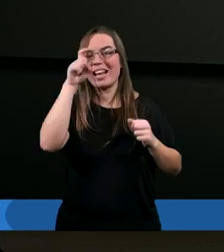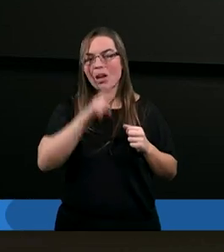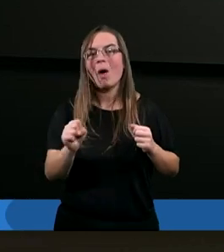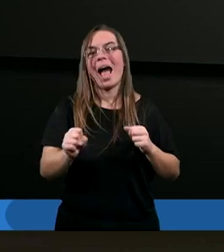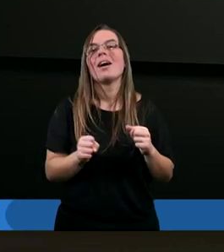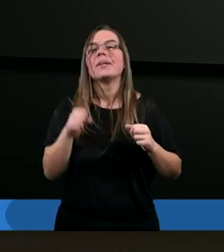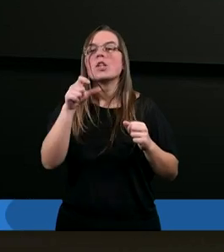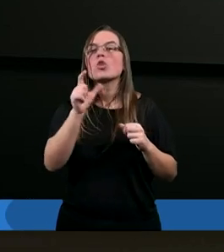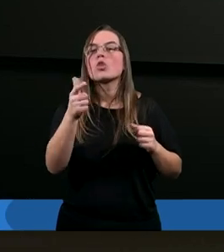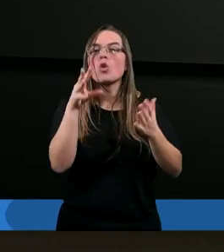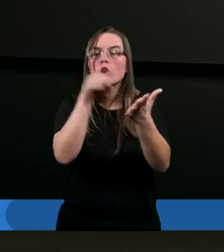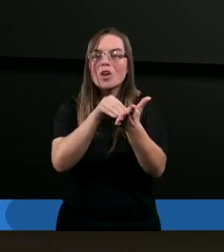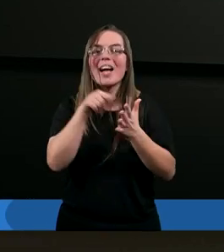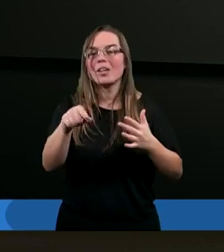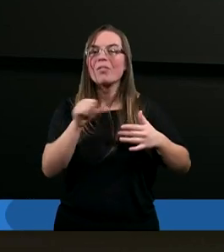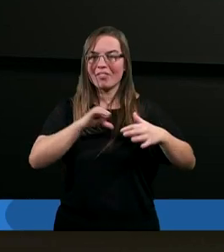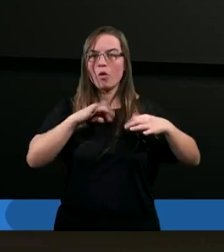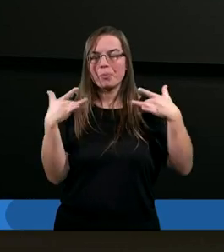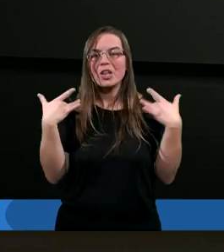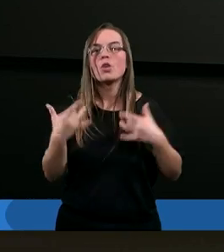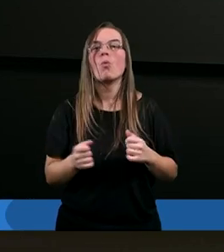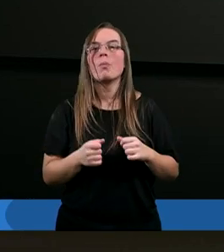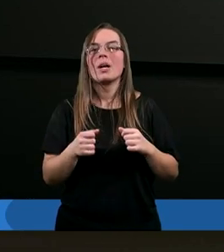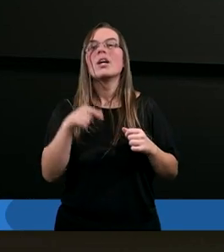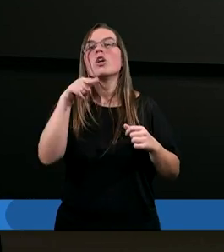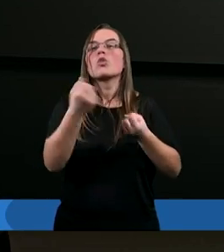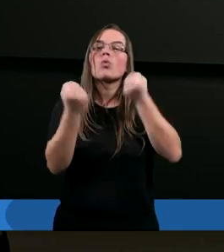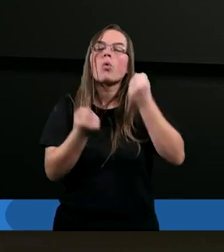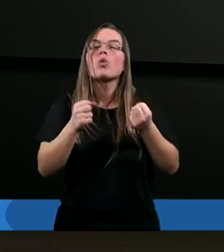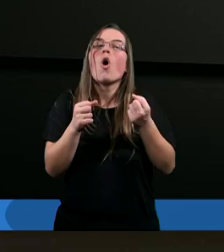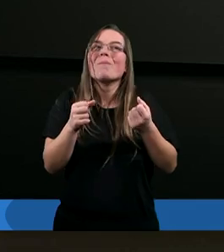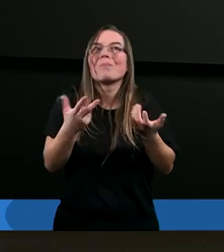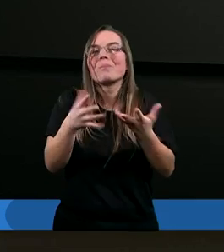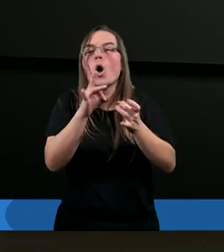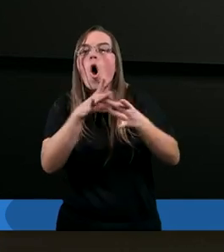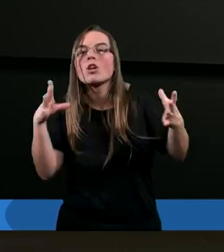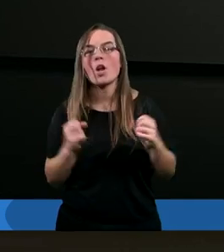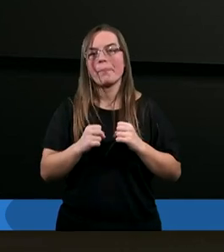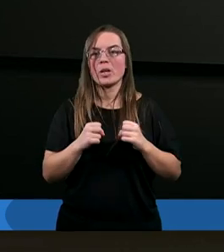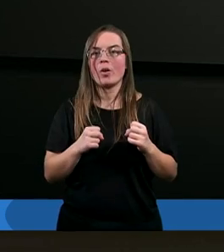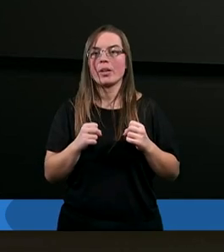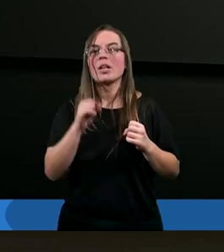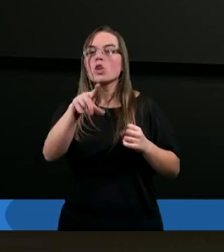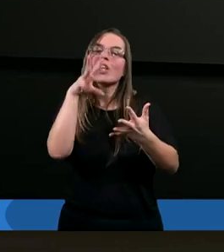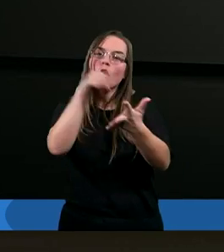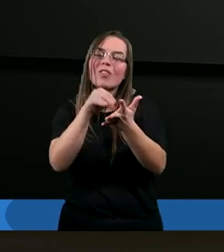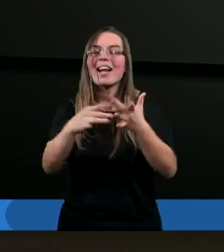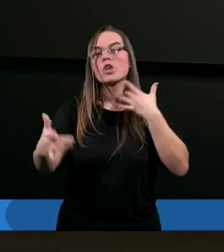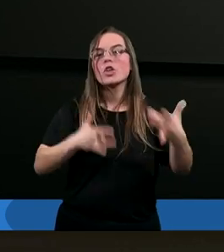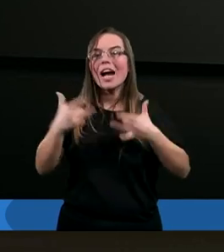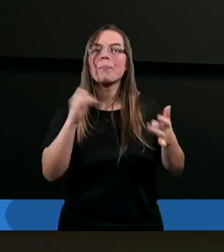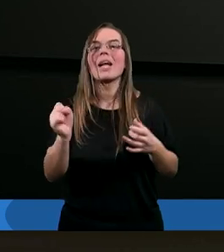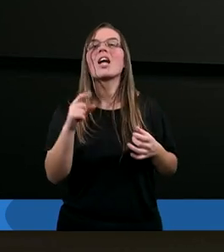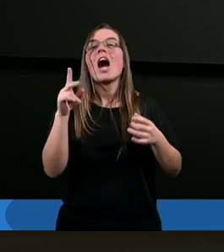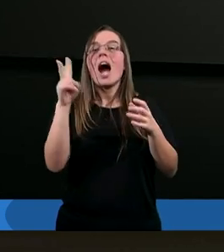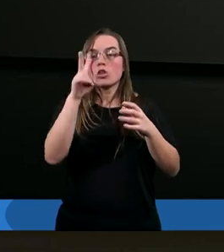doświadczył jakiegoś zła, no to powinien mieć sprawiedliwą odpłatę. Ktoś doświadczył cierpienia,